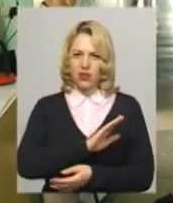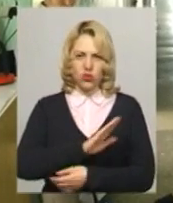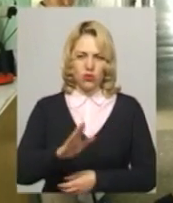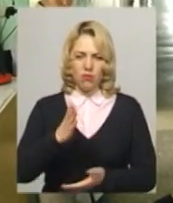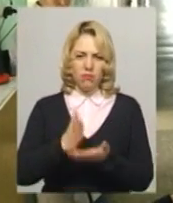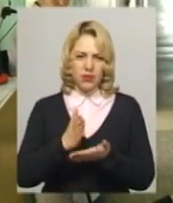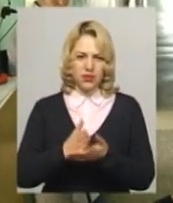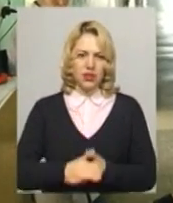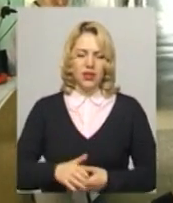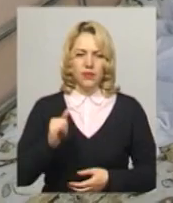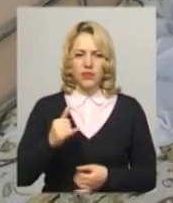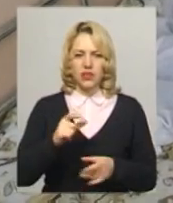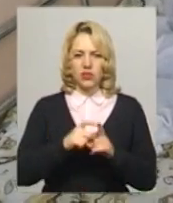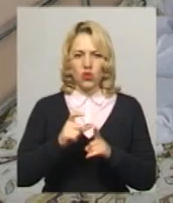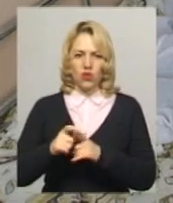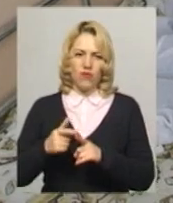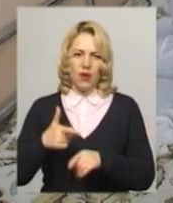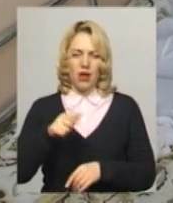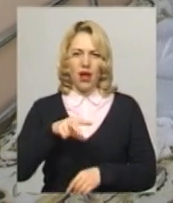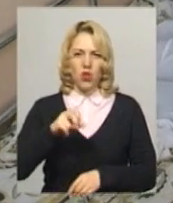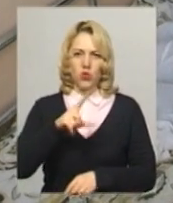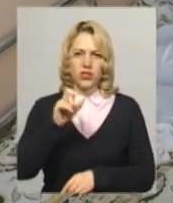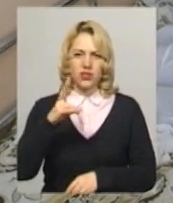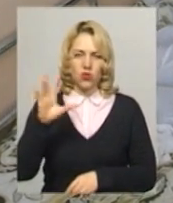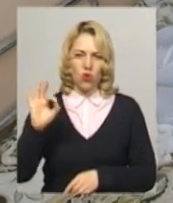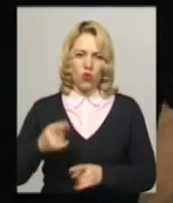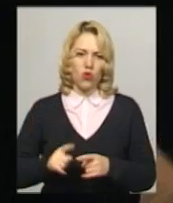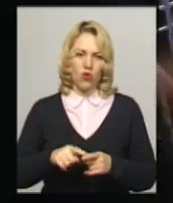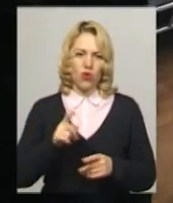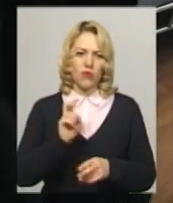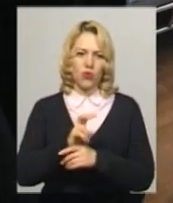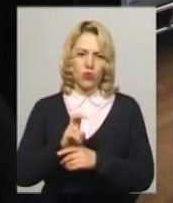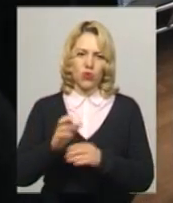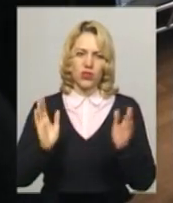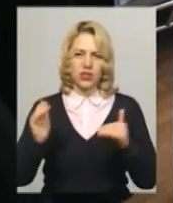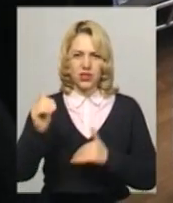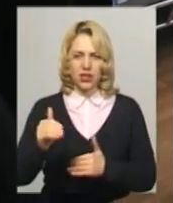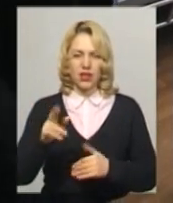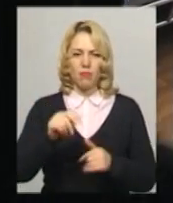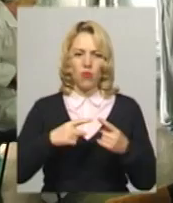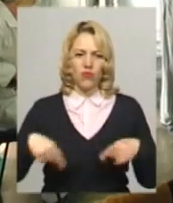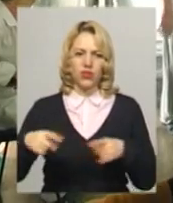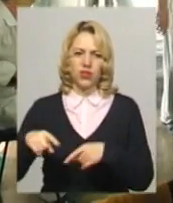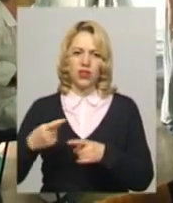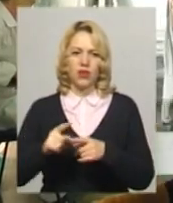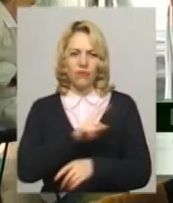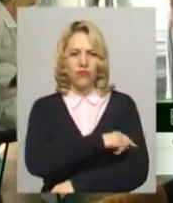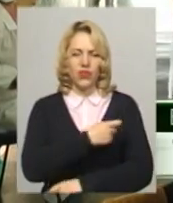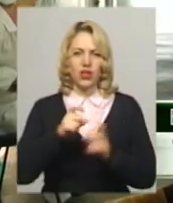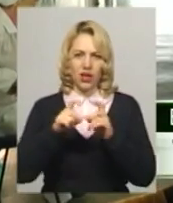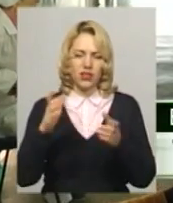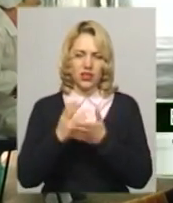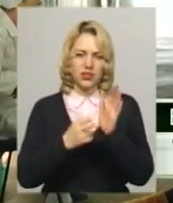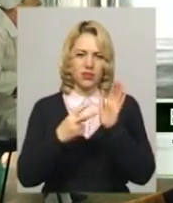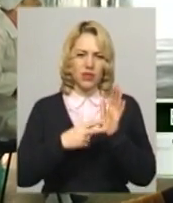дільничої виборчої комісії Валерія Галузинського, зі скриньками до пацієнтів ходять по відділенням. Їх у лікарні – 17. В нас є списки, ми